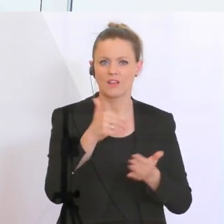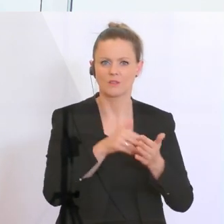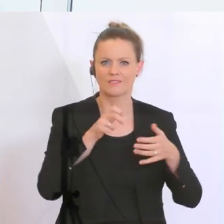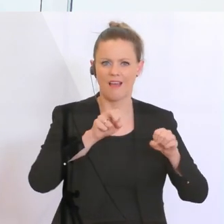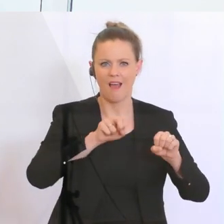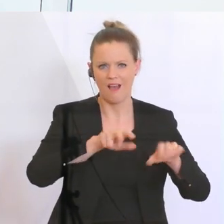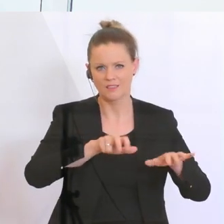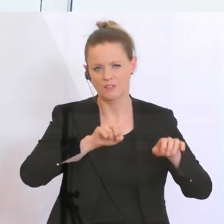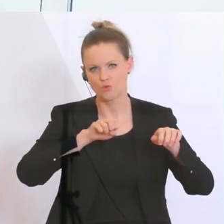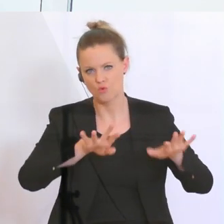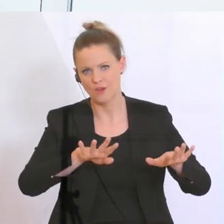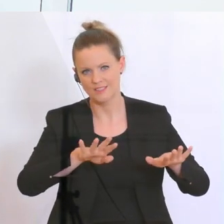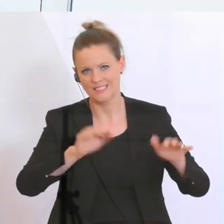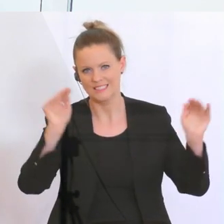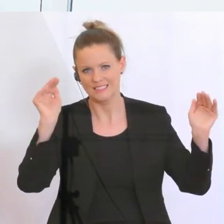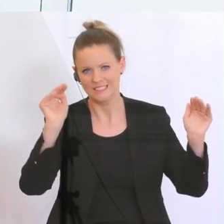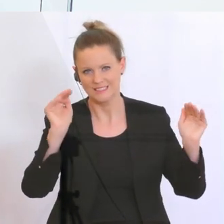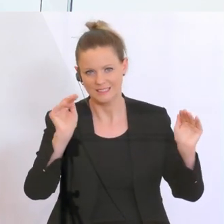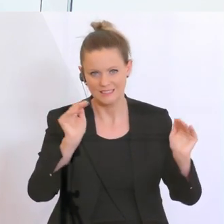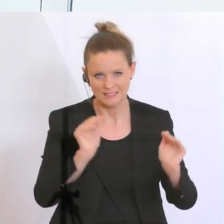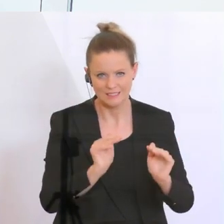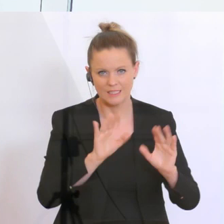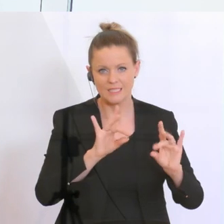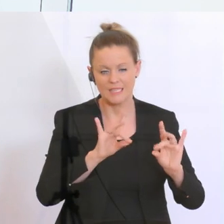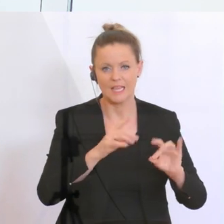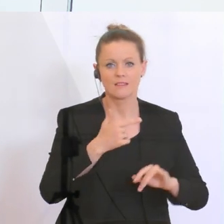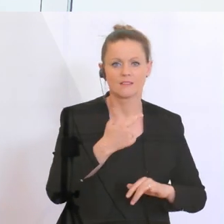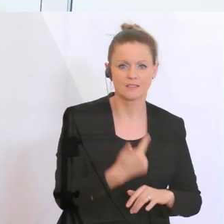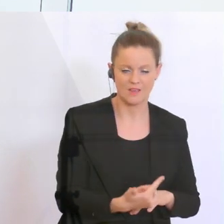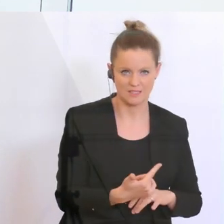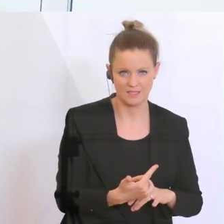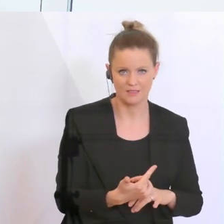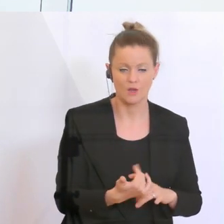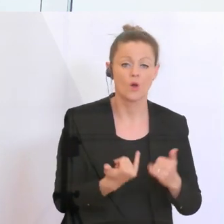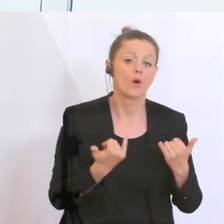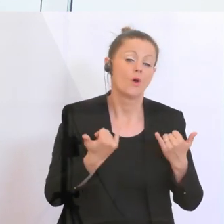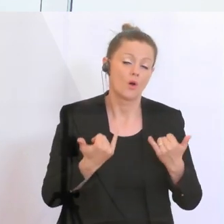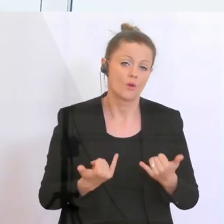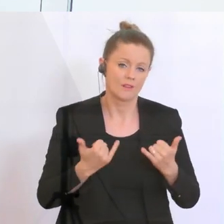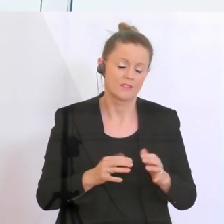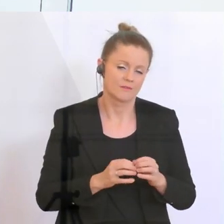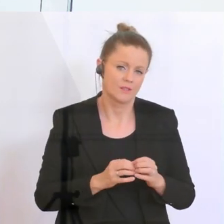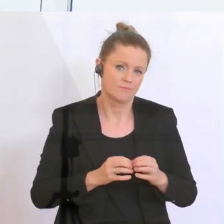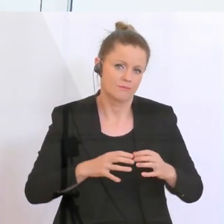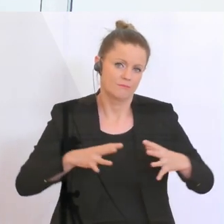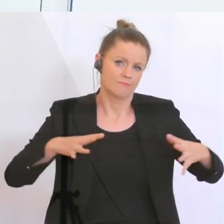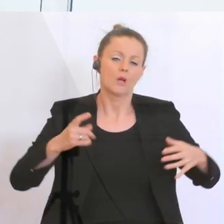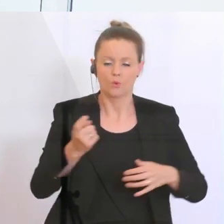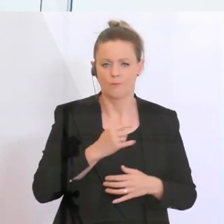2019 auf 10, 20 abgesunken und werden natürlich jetzt steigen. Aber